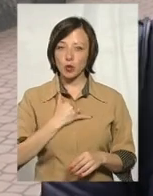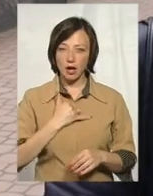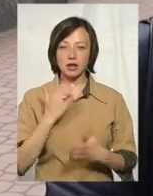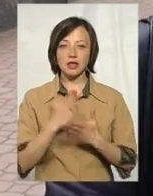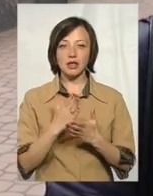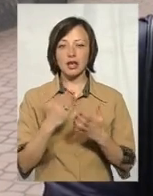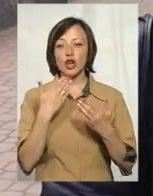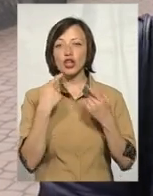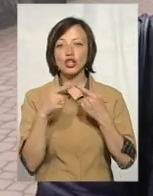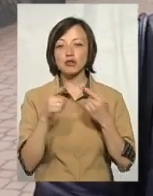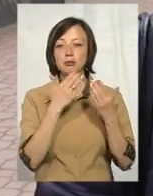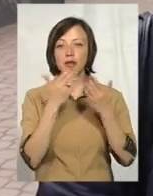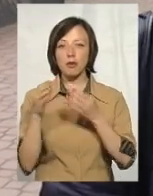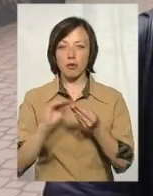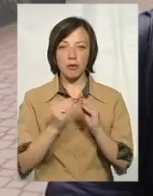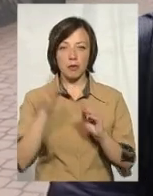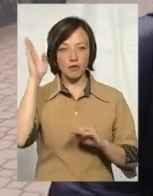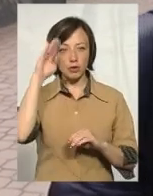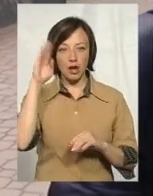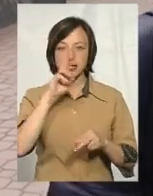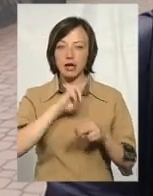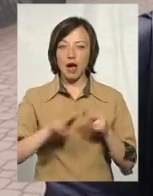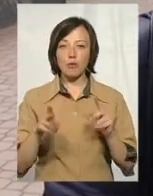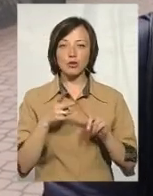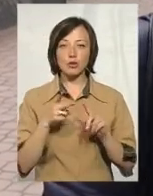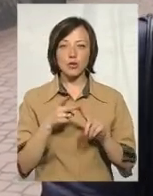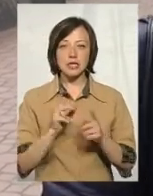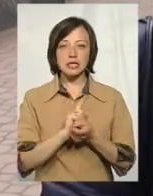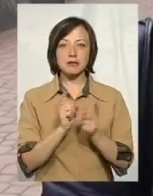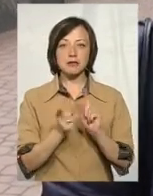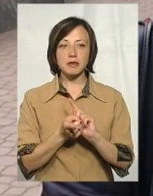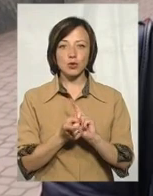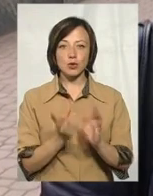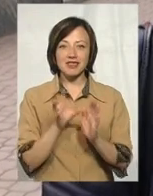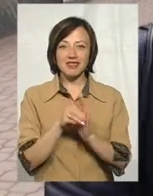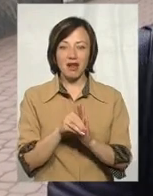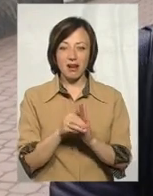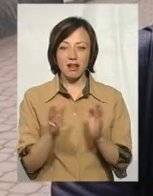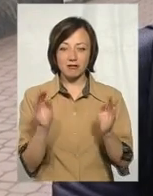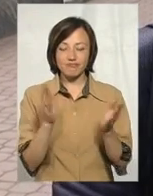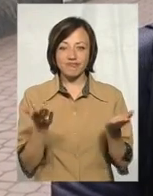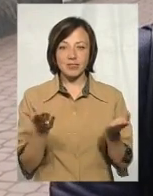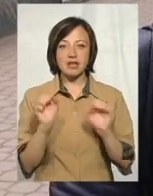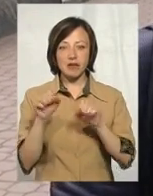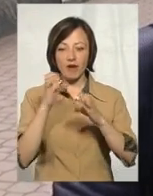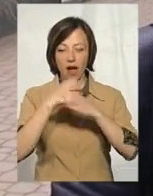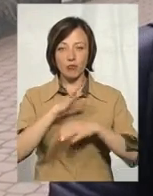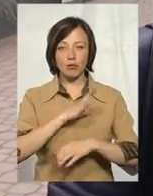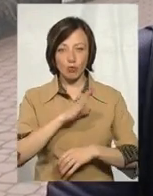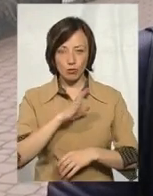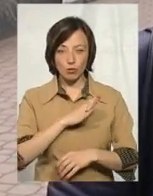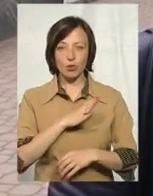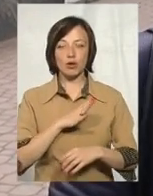інших запитую. Всіх проблеми з водою. По-перше, вода зникає. А по-друге, вона змінює свій склад. Здавали навіть на аналізи